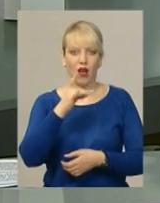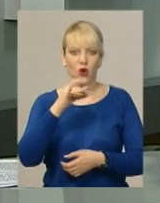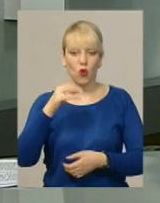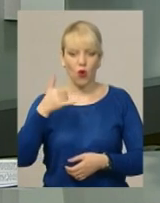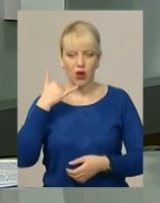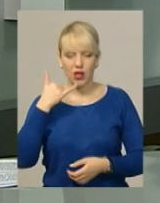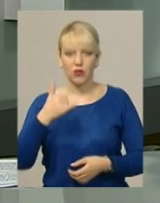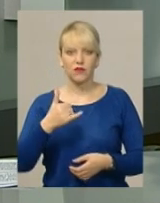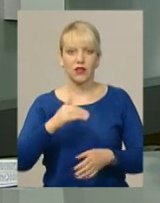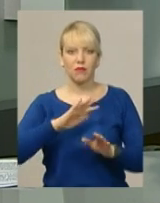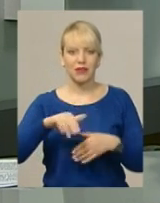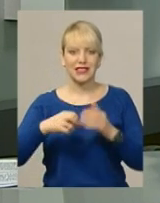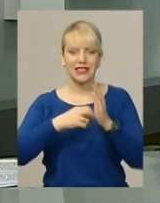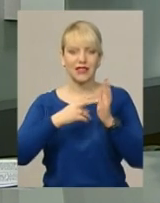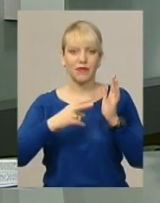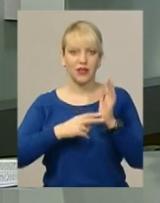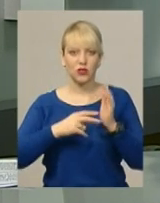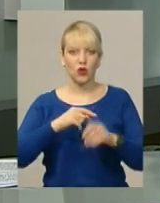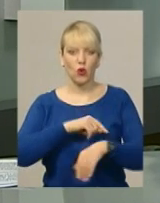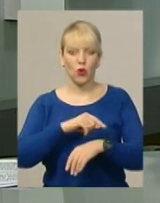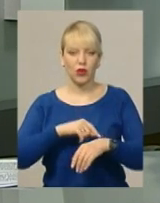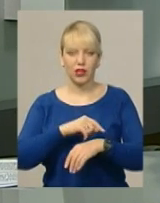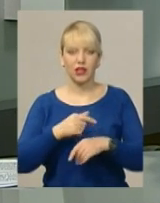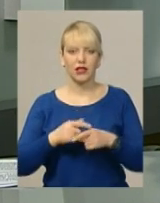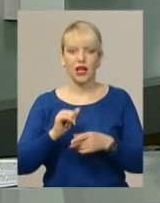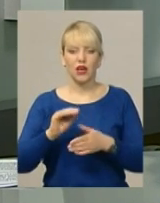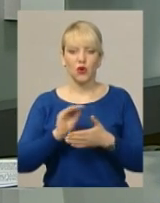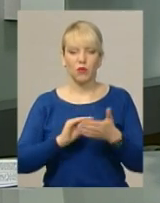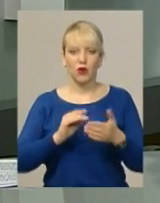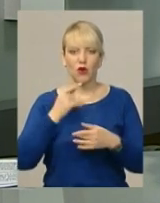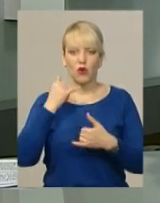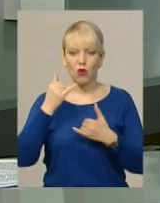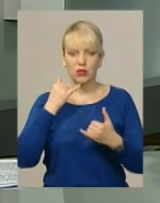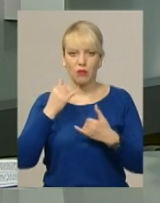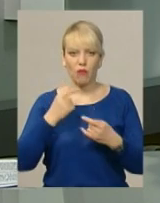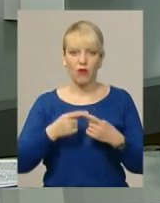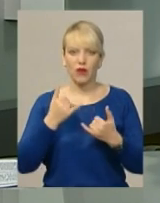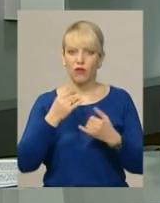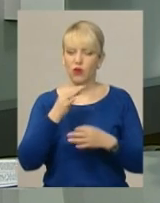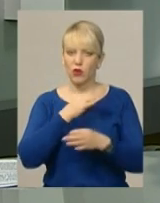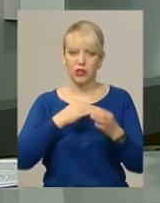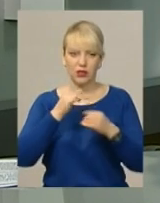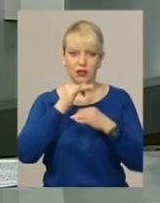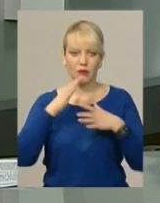вдалося після 18-ї години. У телефонній розмові прессекретар корпорації сказала, що зараз розмовляти не може.